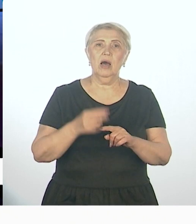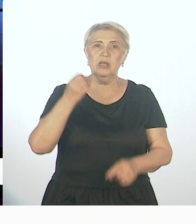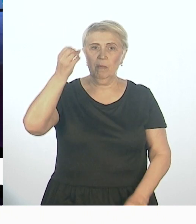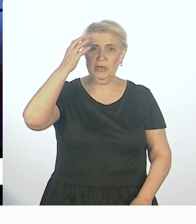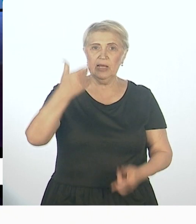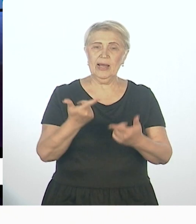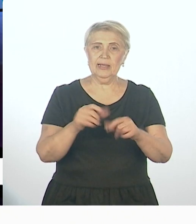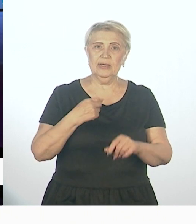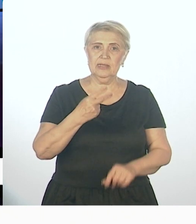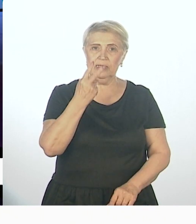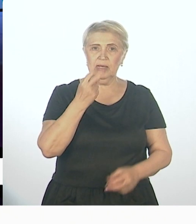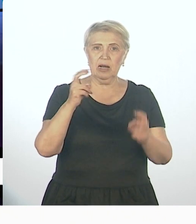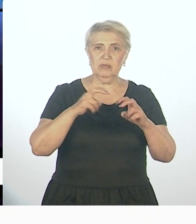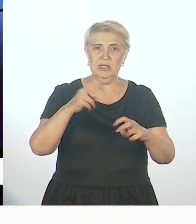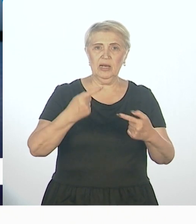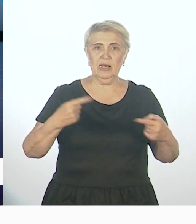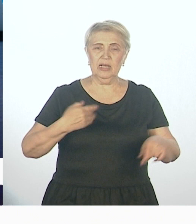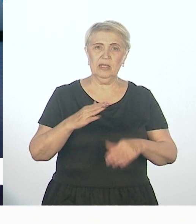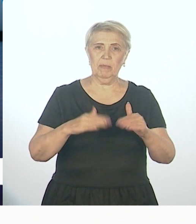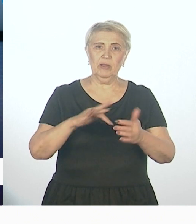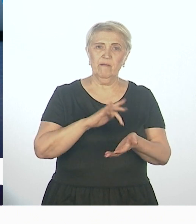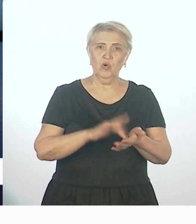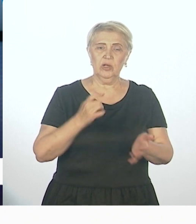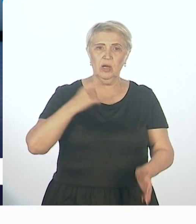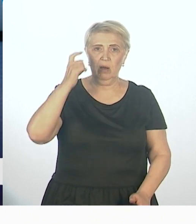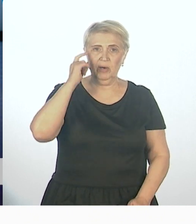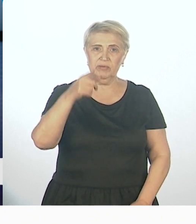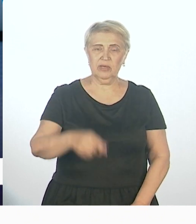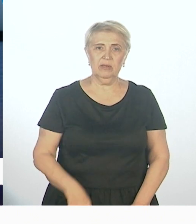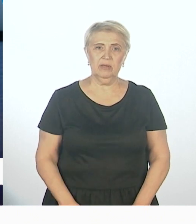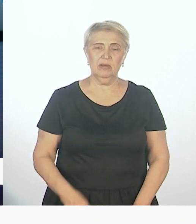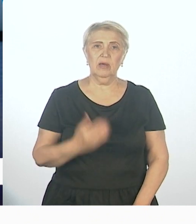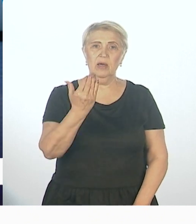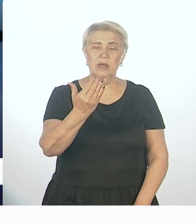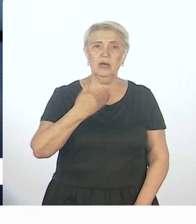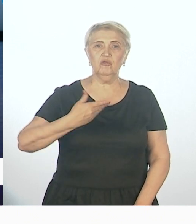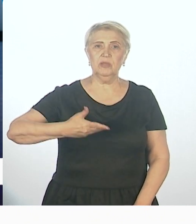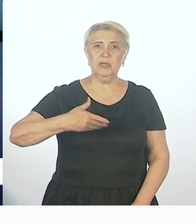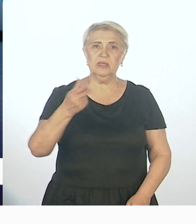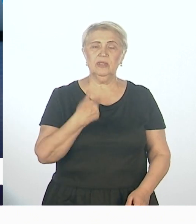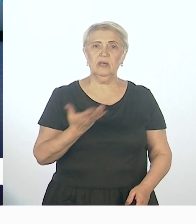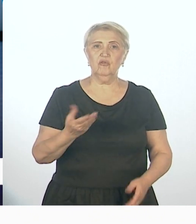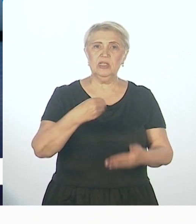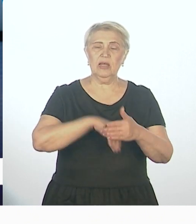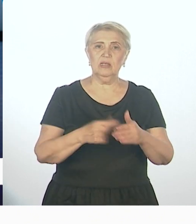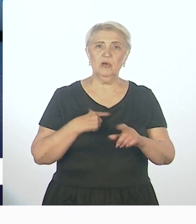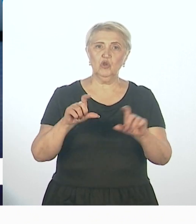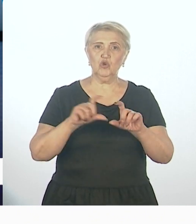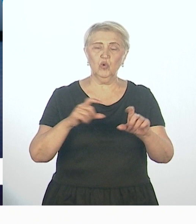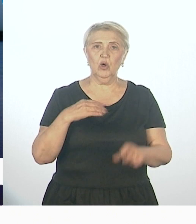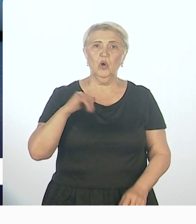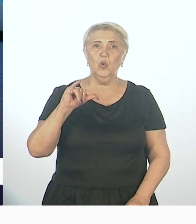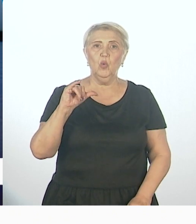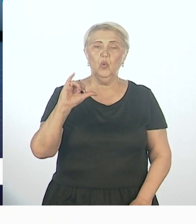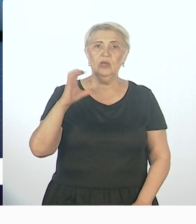рассмотрели разные практики в городе Хабаровске. Их презентовали на базе школы успеха нашего города.